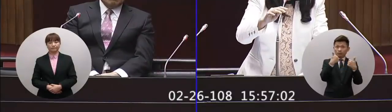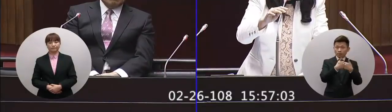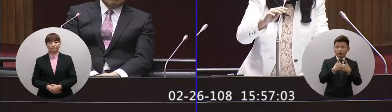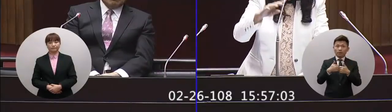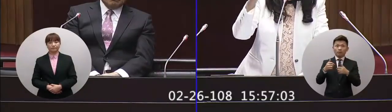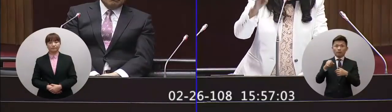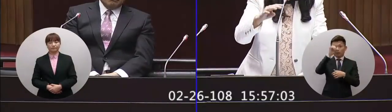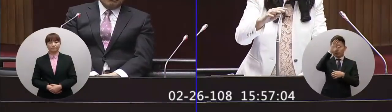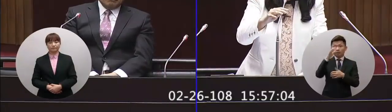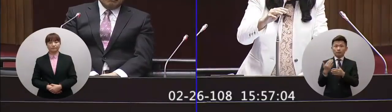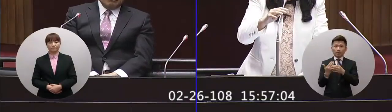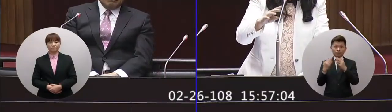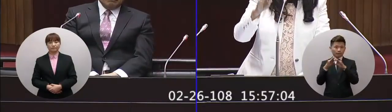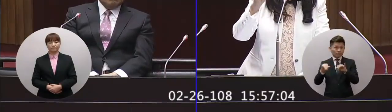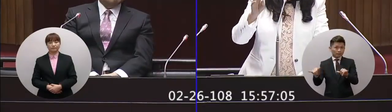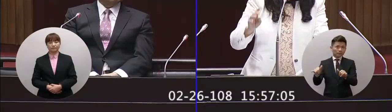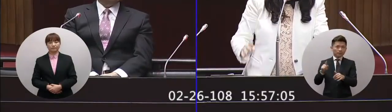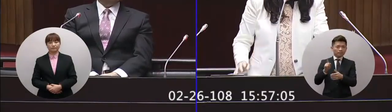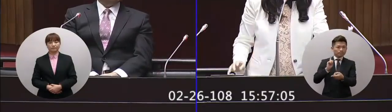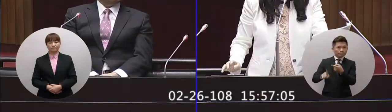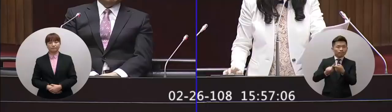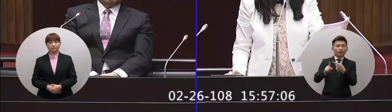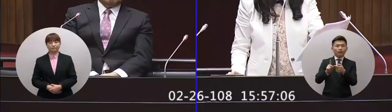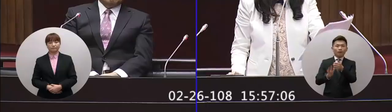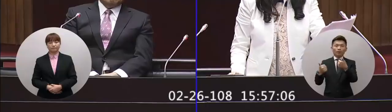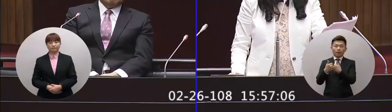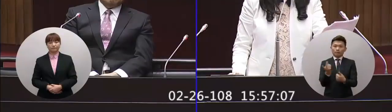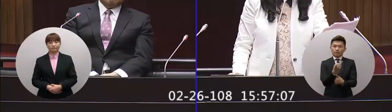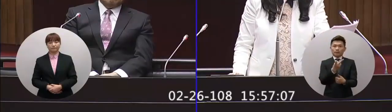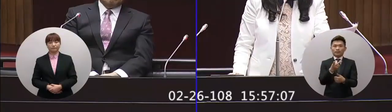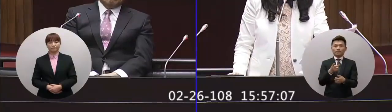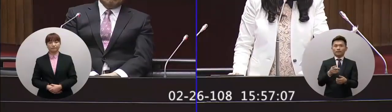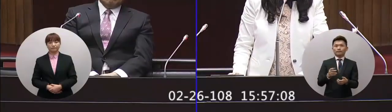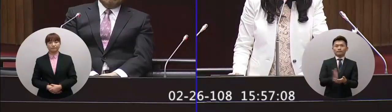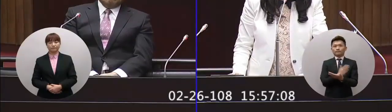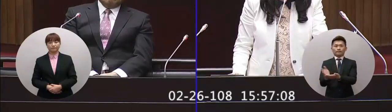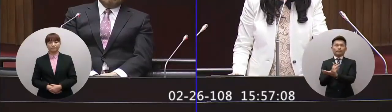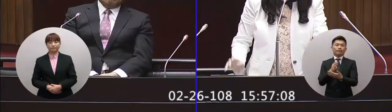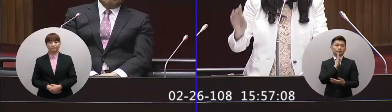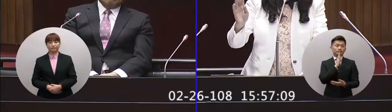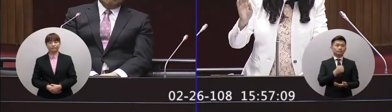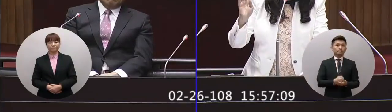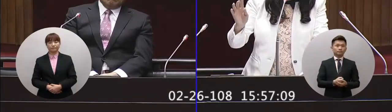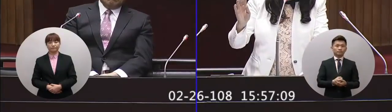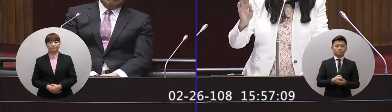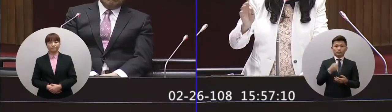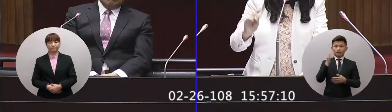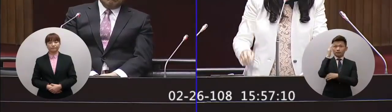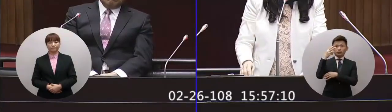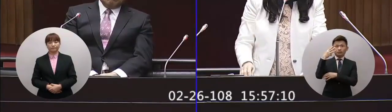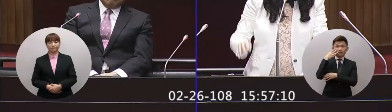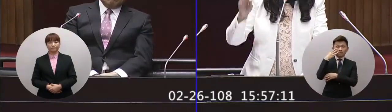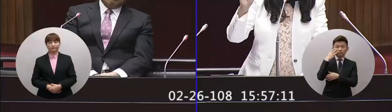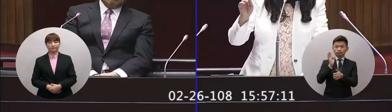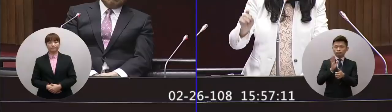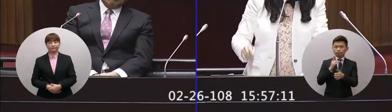告訴國人的這些過去的歷史意識形態已經讓台灣這個破壞了台灣的憲政體制導致了政治的效